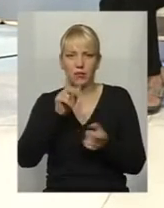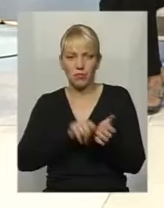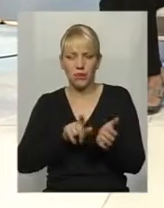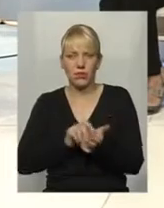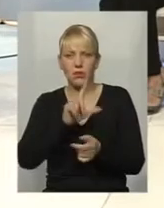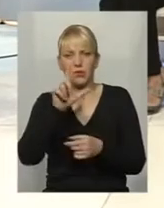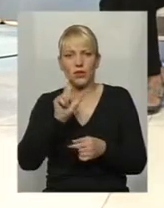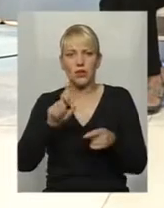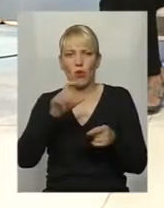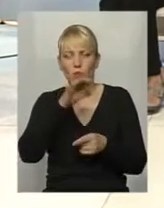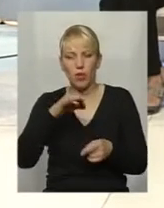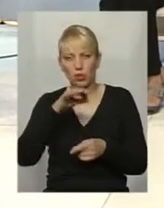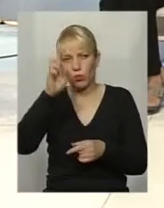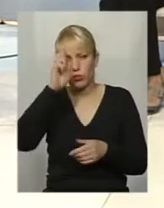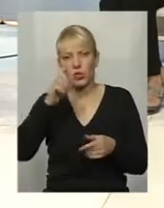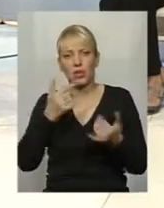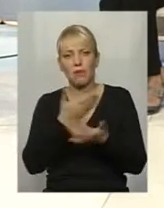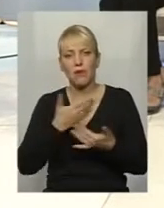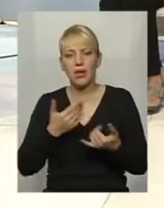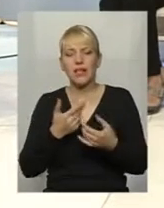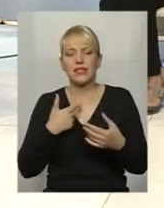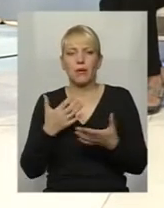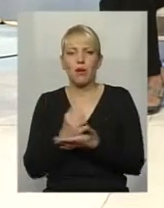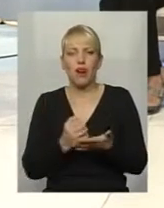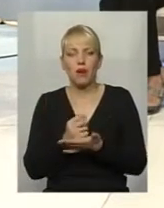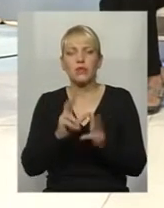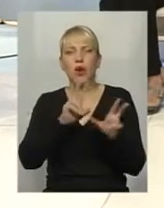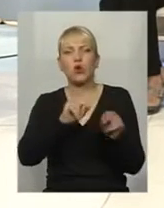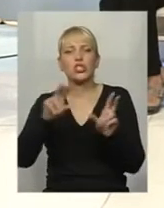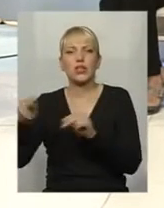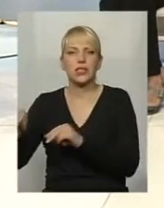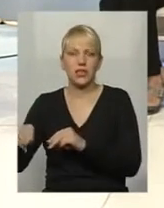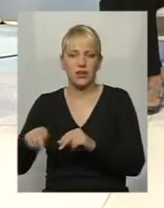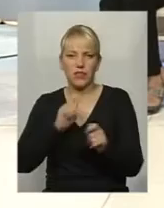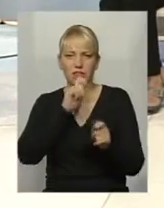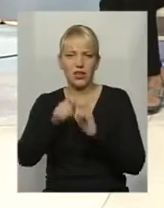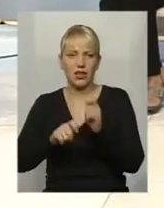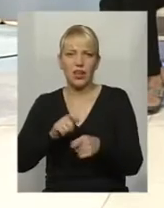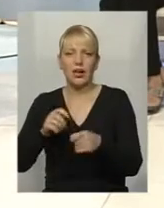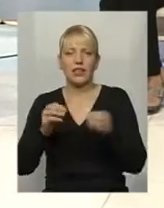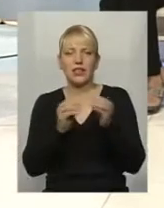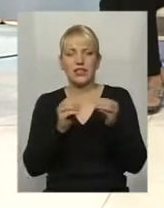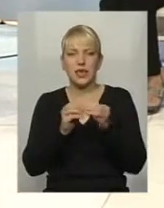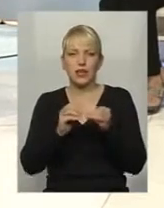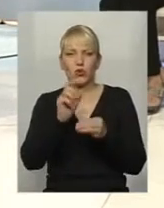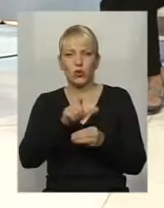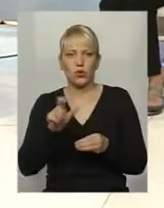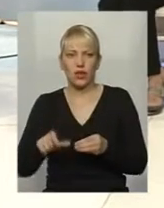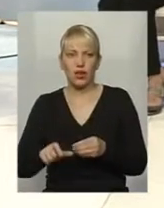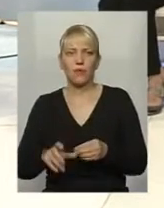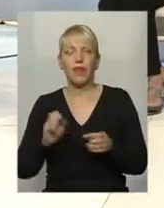бюджету ми в цьому році збираємося ощасливити десь якийсь десяток других наших людей